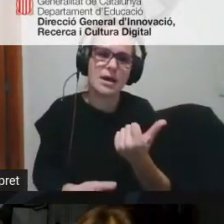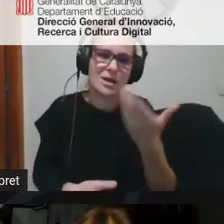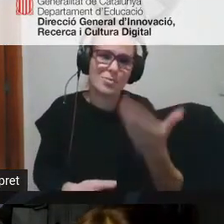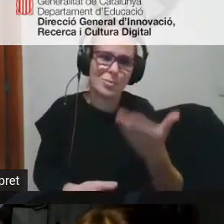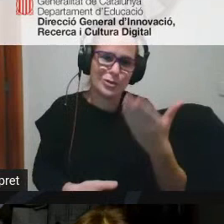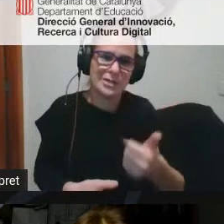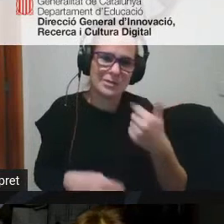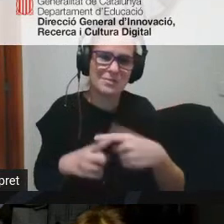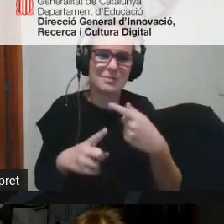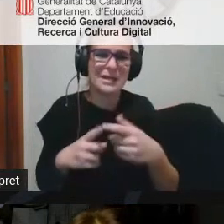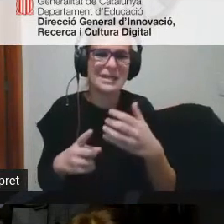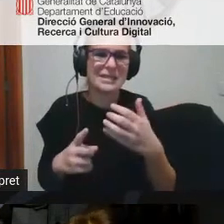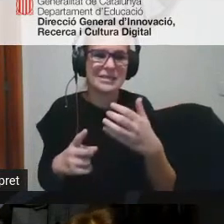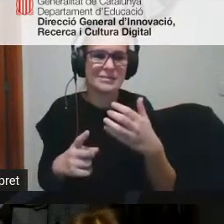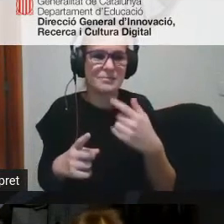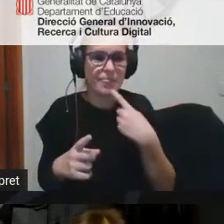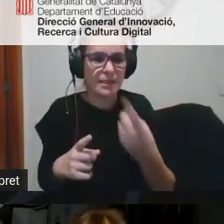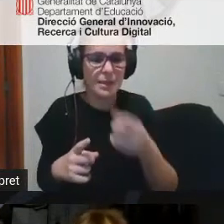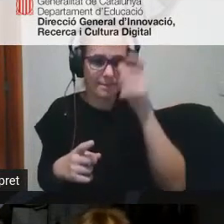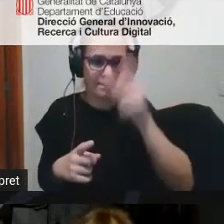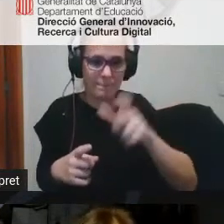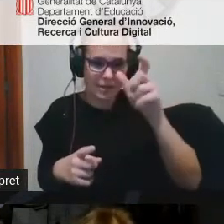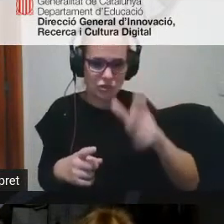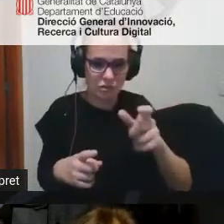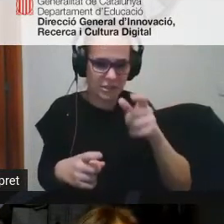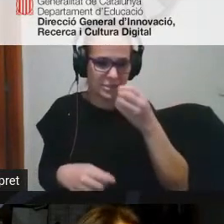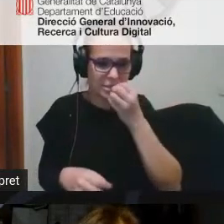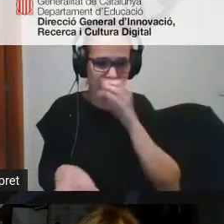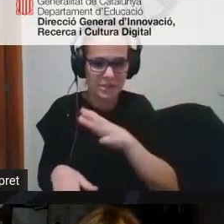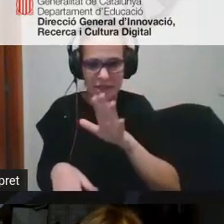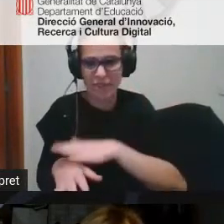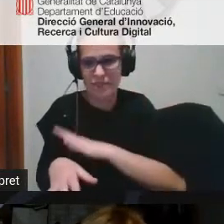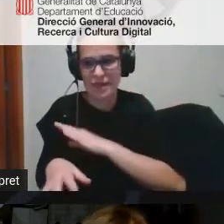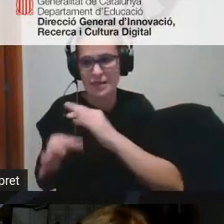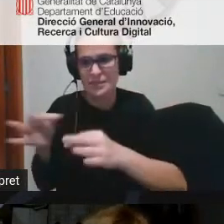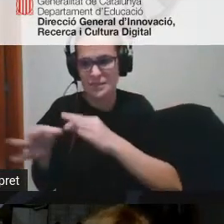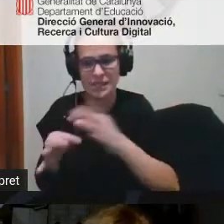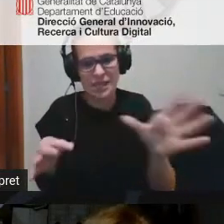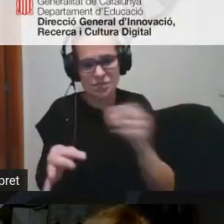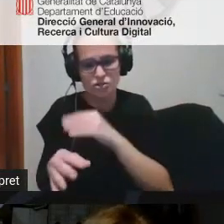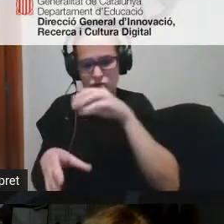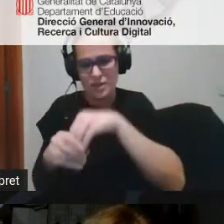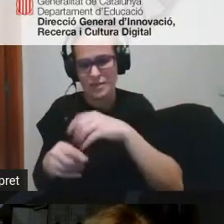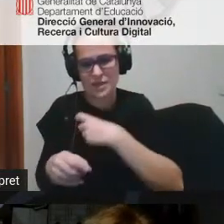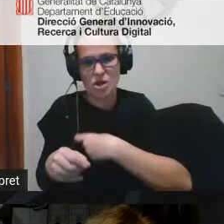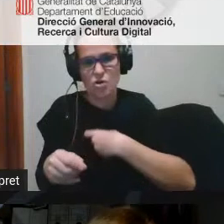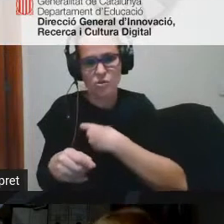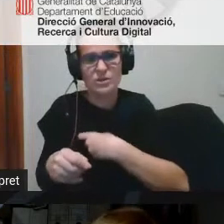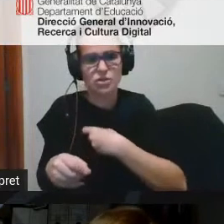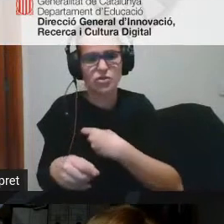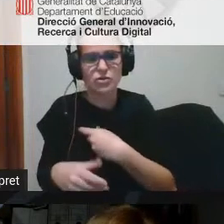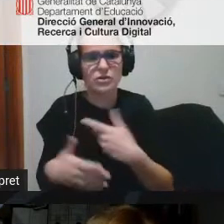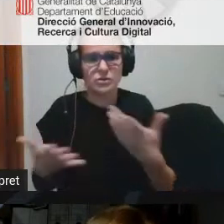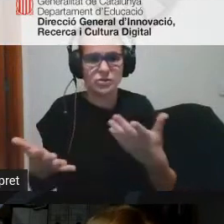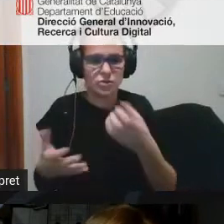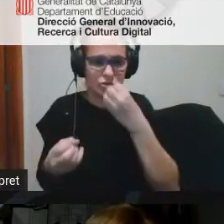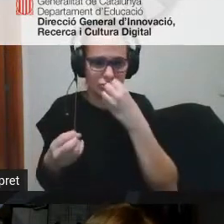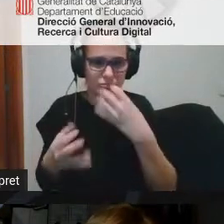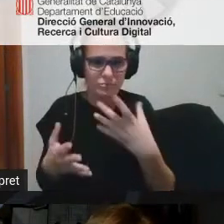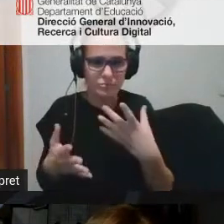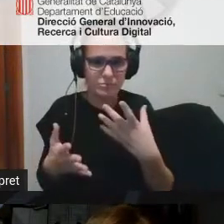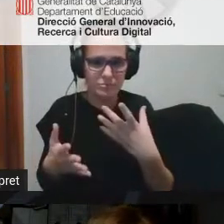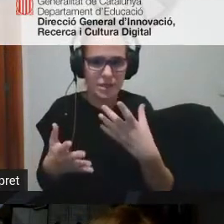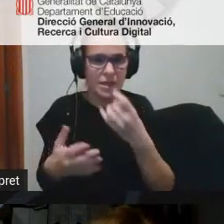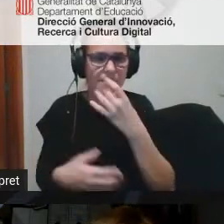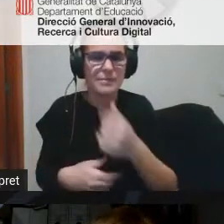perquè el fet que hi hagués representants de tots els cicles a la comissió doncs va ser va